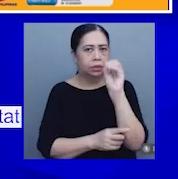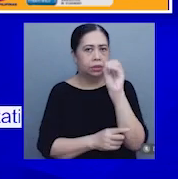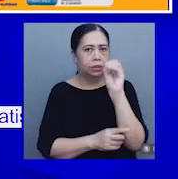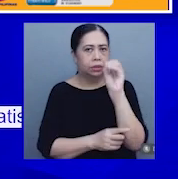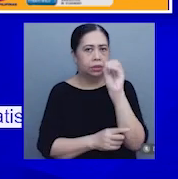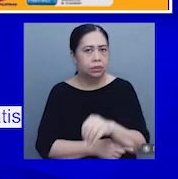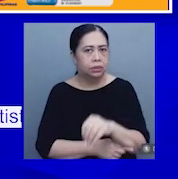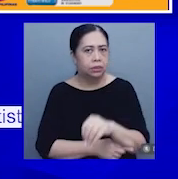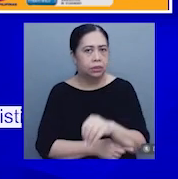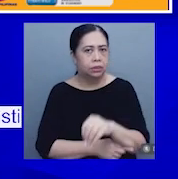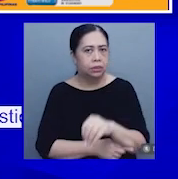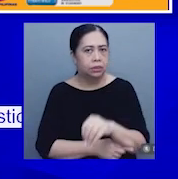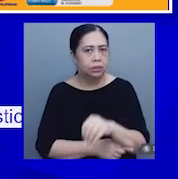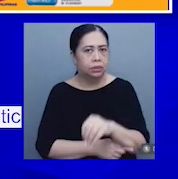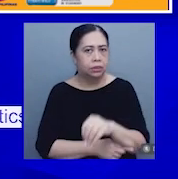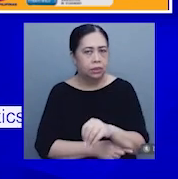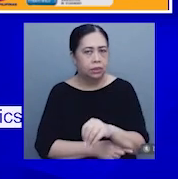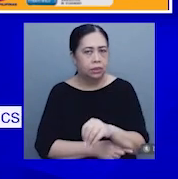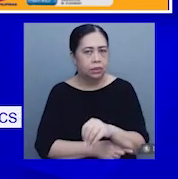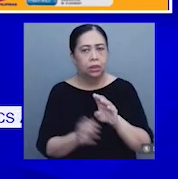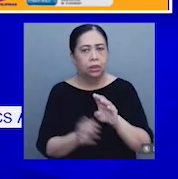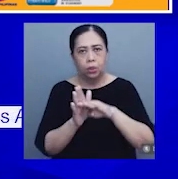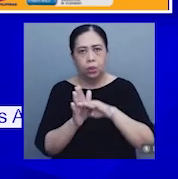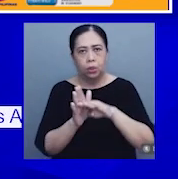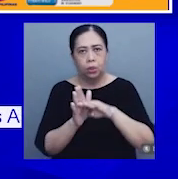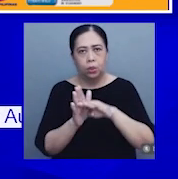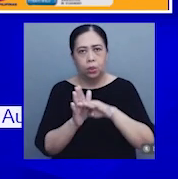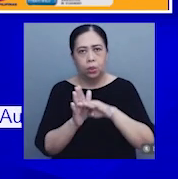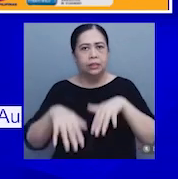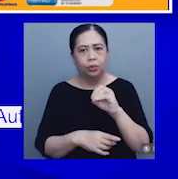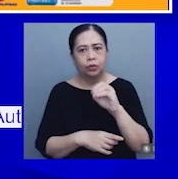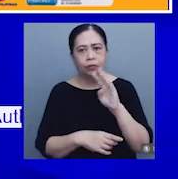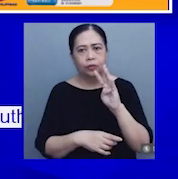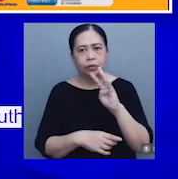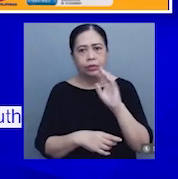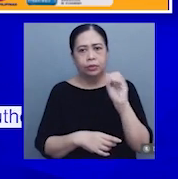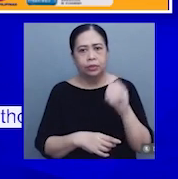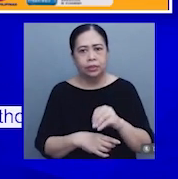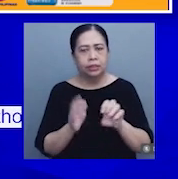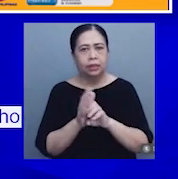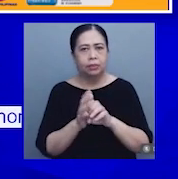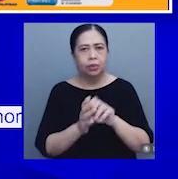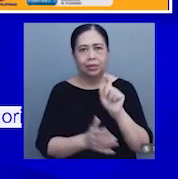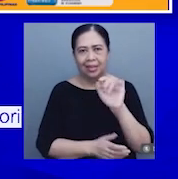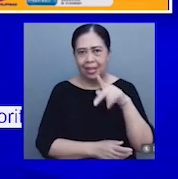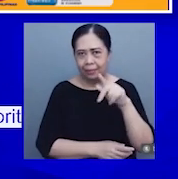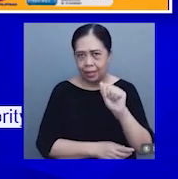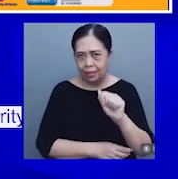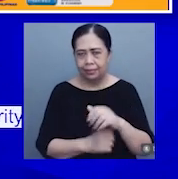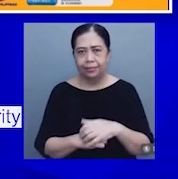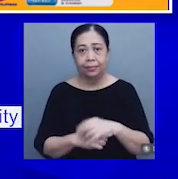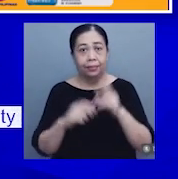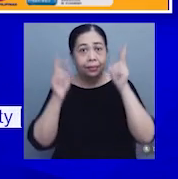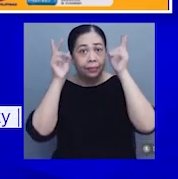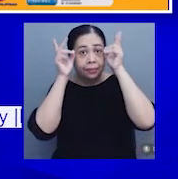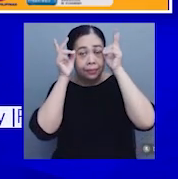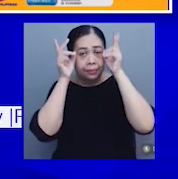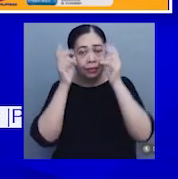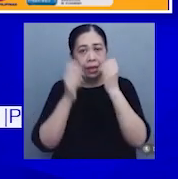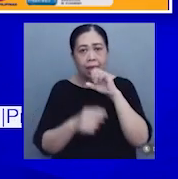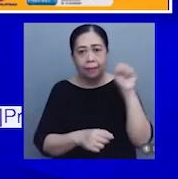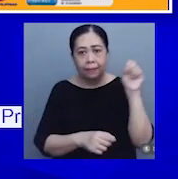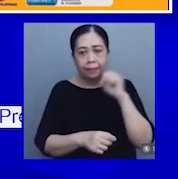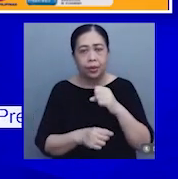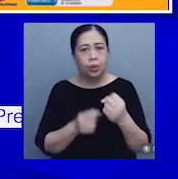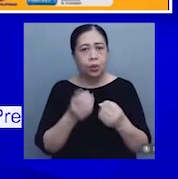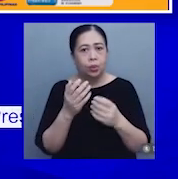and other seafoods na may 7.4% inflation, gaya ng kilapya. Vegetables, tubers, cooking bananas,